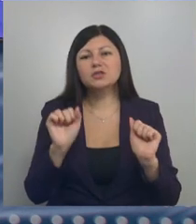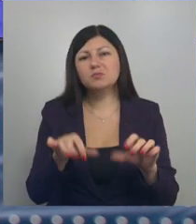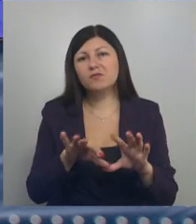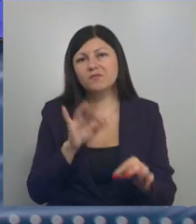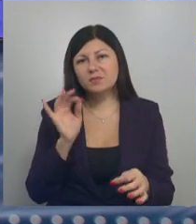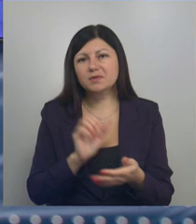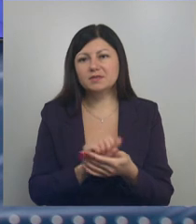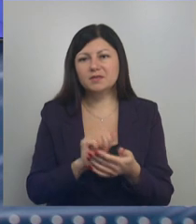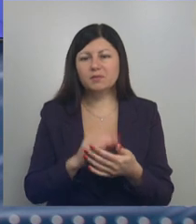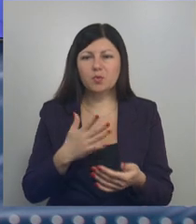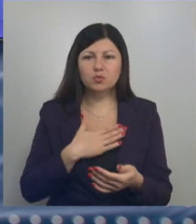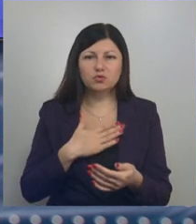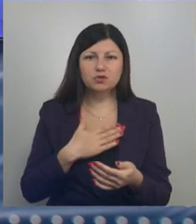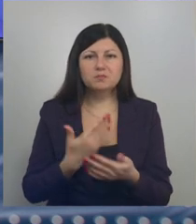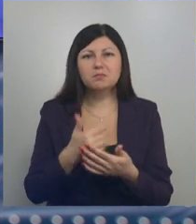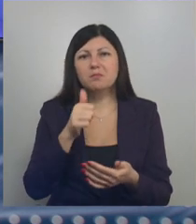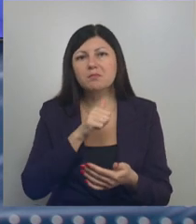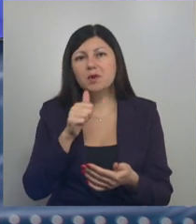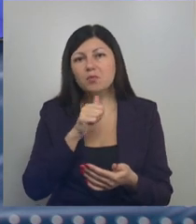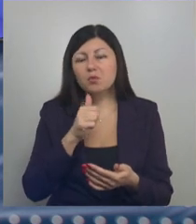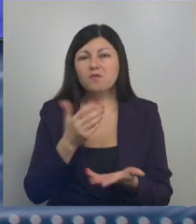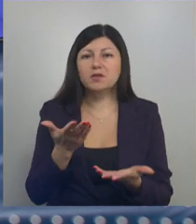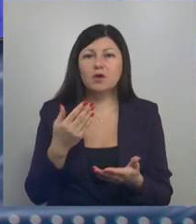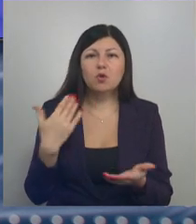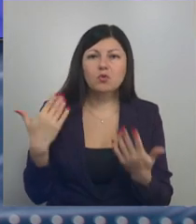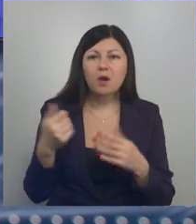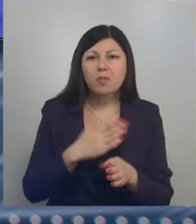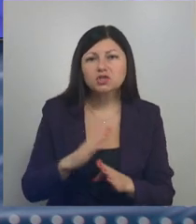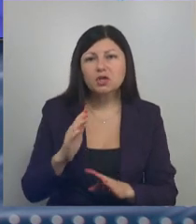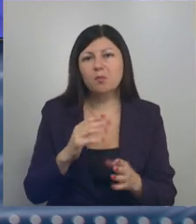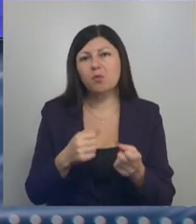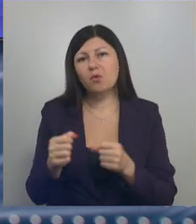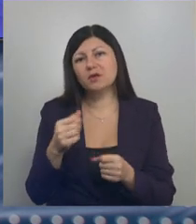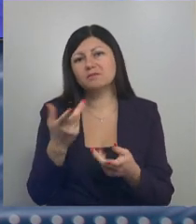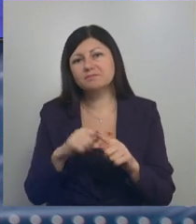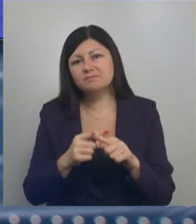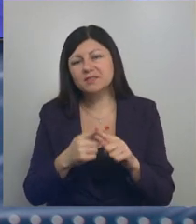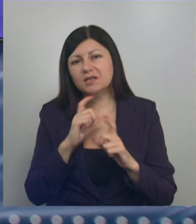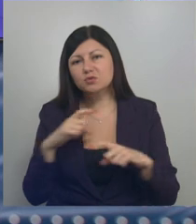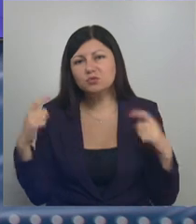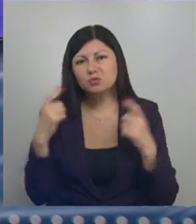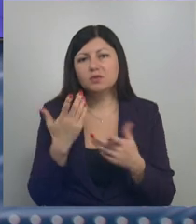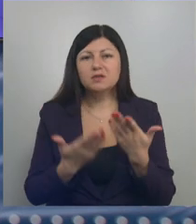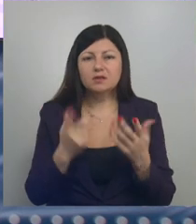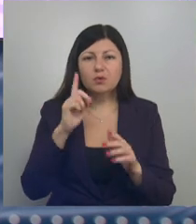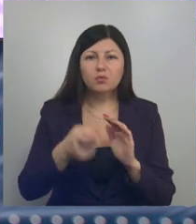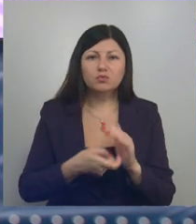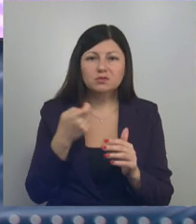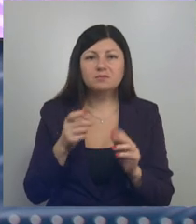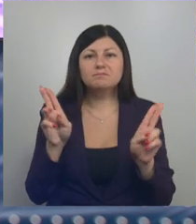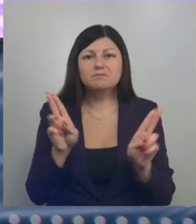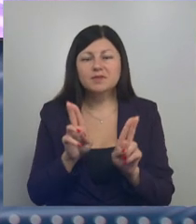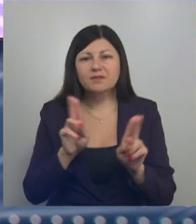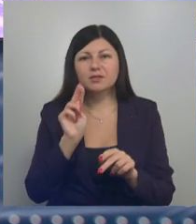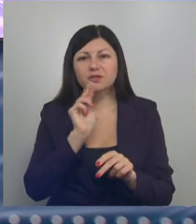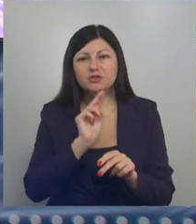занятие по душе. К примеру, опробовать силы в рукопашном бое, научиться вязать снуд или узнать о правилах традиционной чайной церемонии.